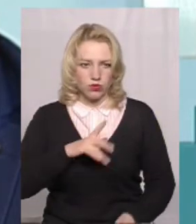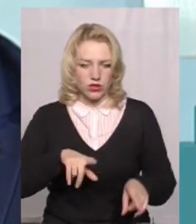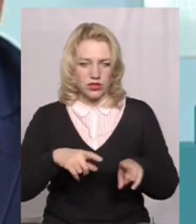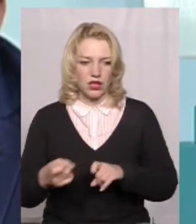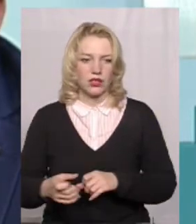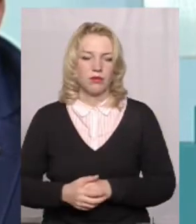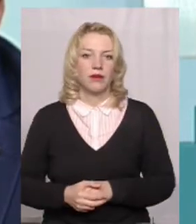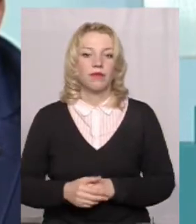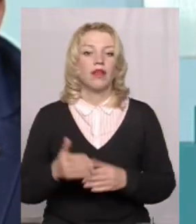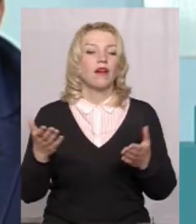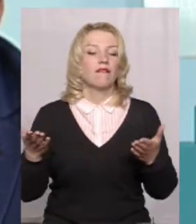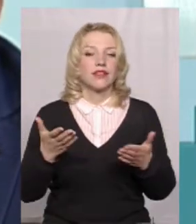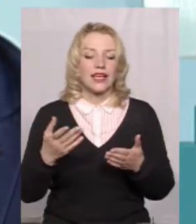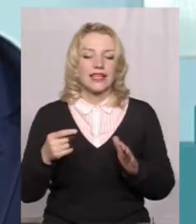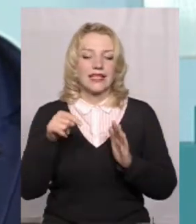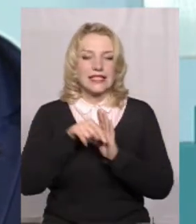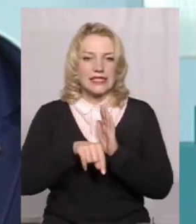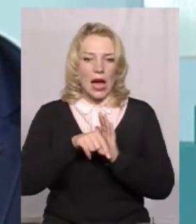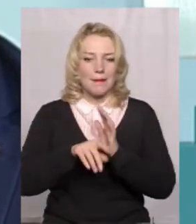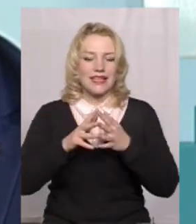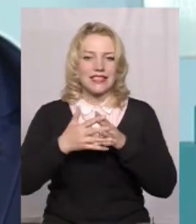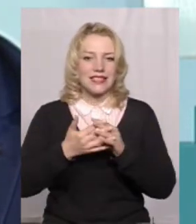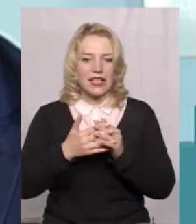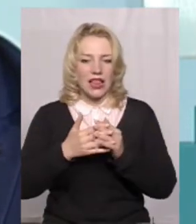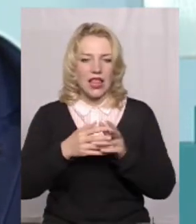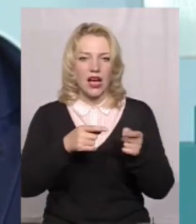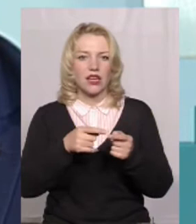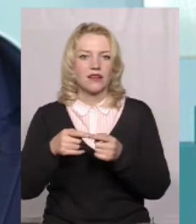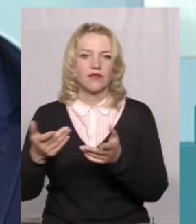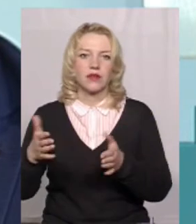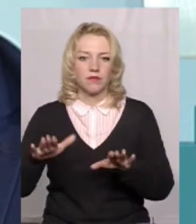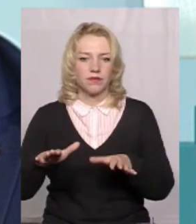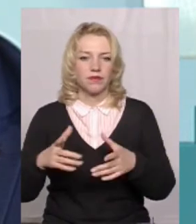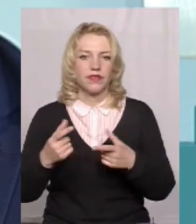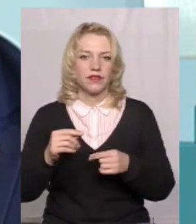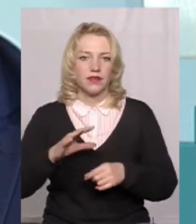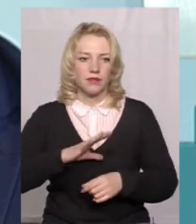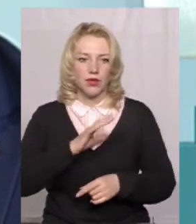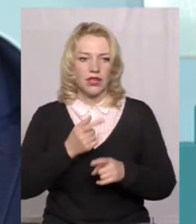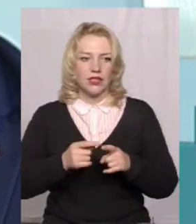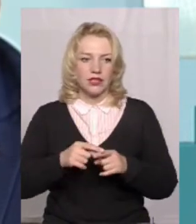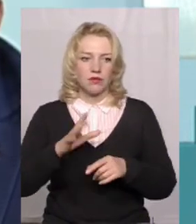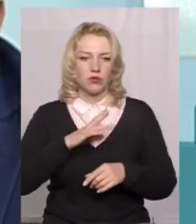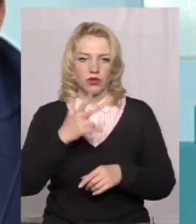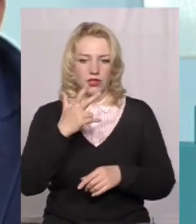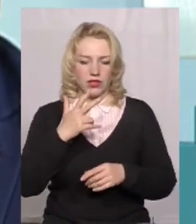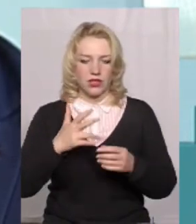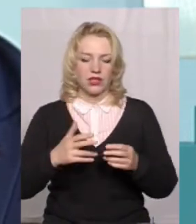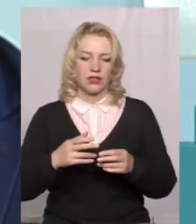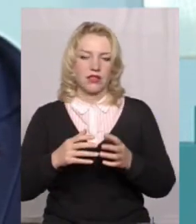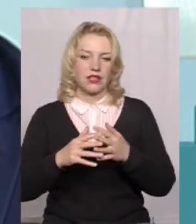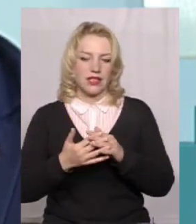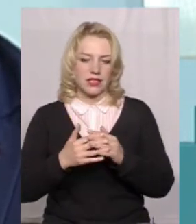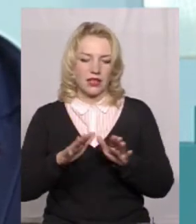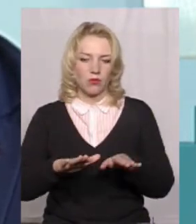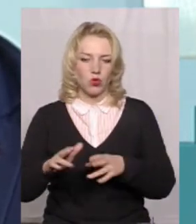А в яких саме селах чи околицях сіл? Дана загибель відбувалася біля трьох населених пунктів Дунаєвецького